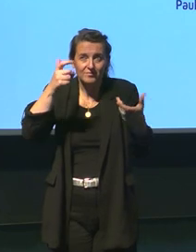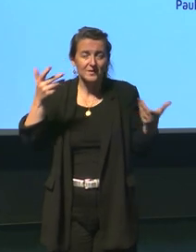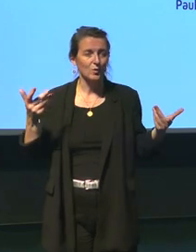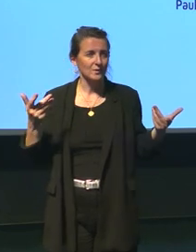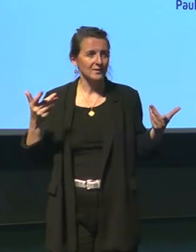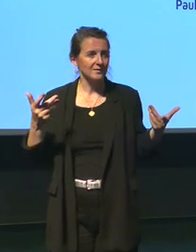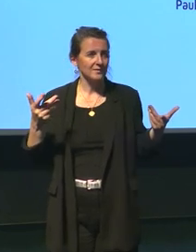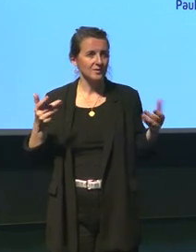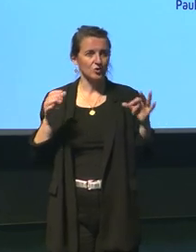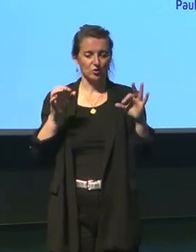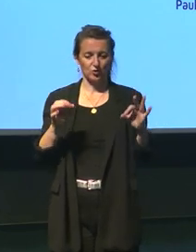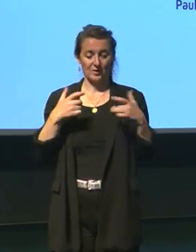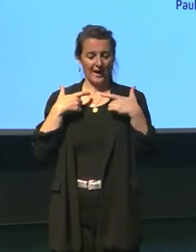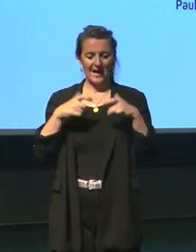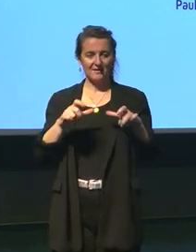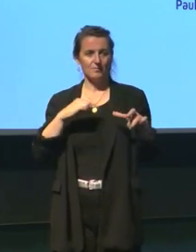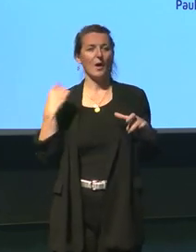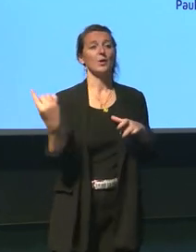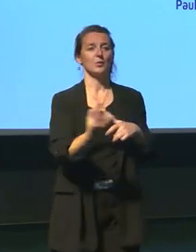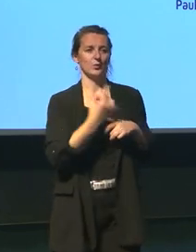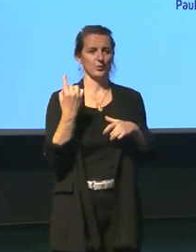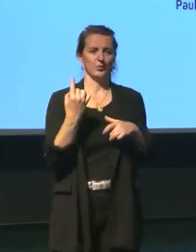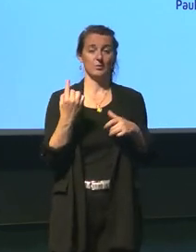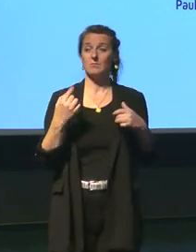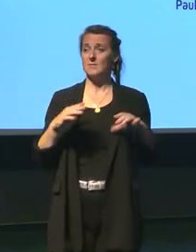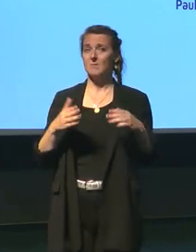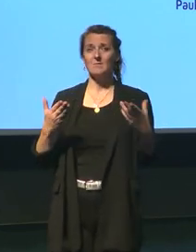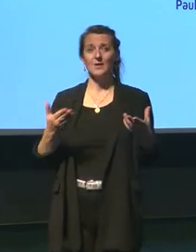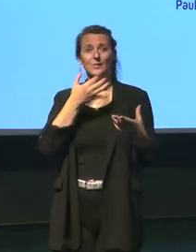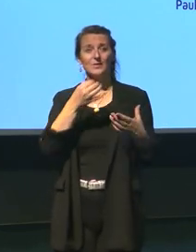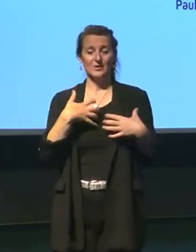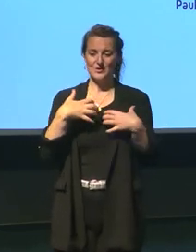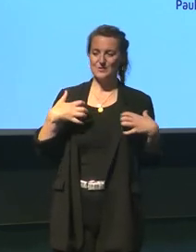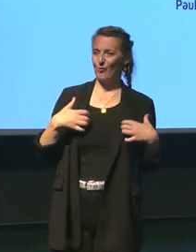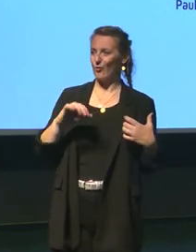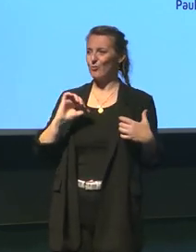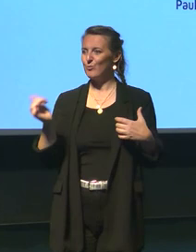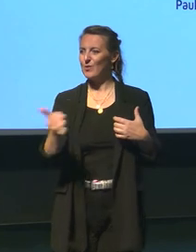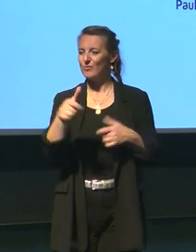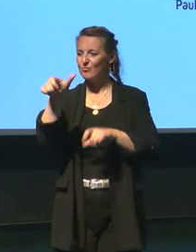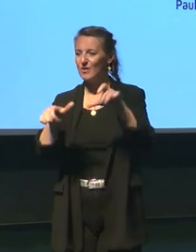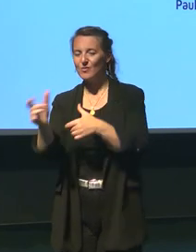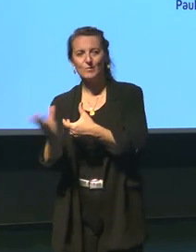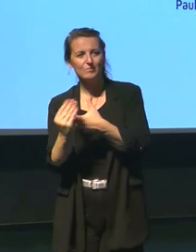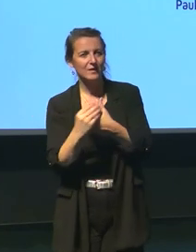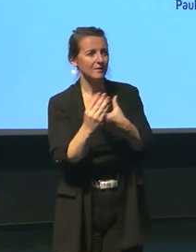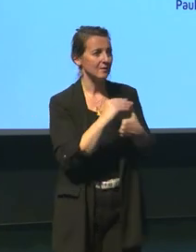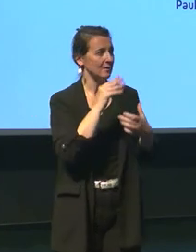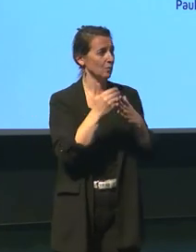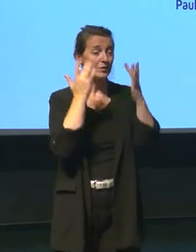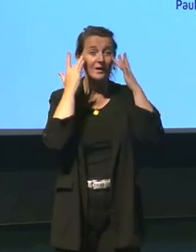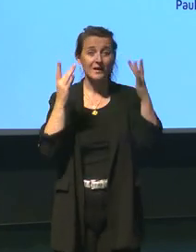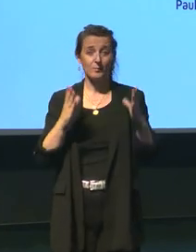-à-dire elle est accessible à tous on parle même maintenant de sciences participatives et à cet égard l'expérience de l'océan de police est